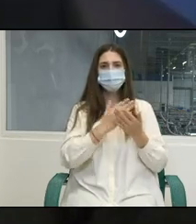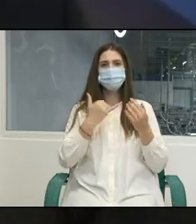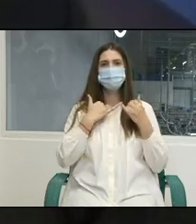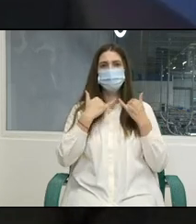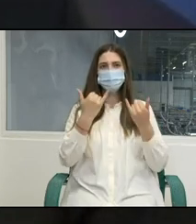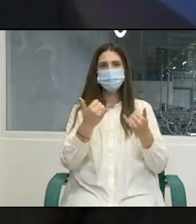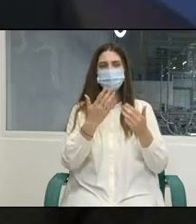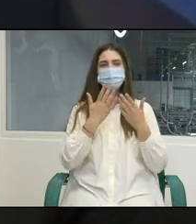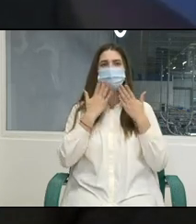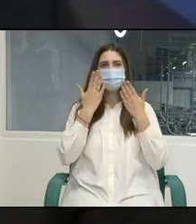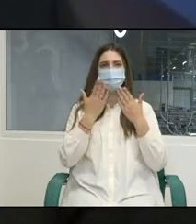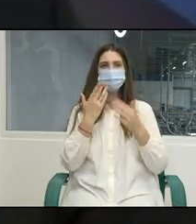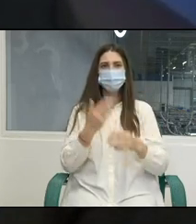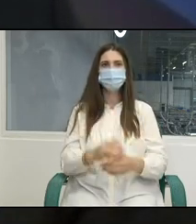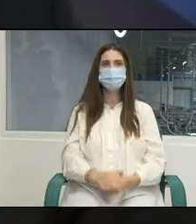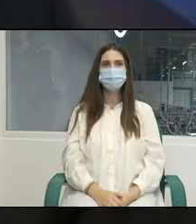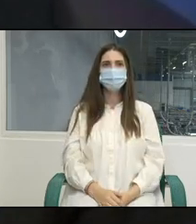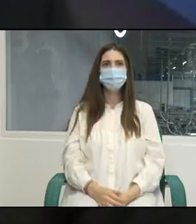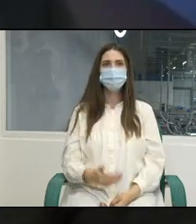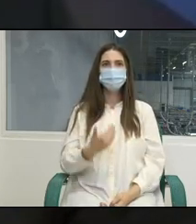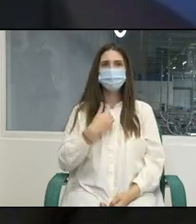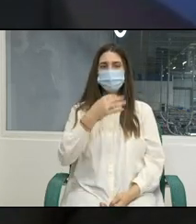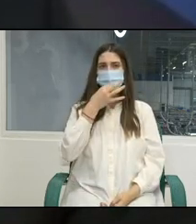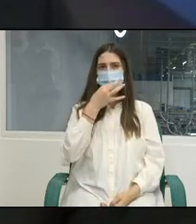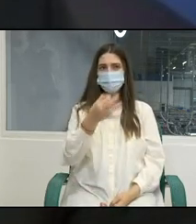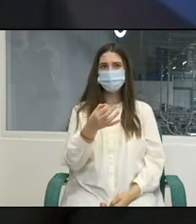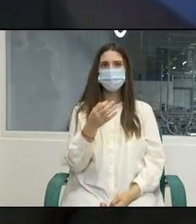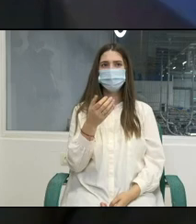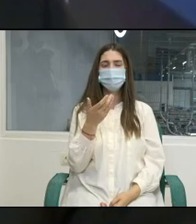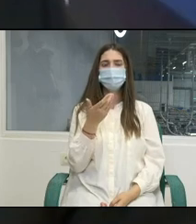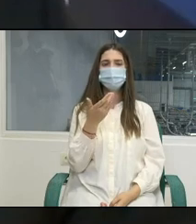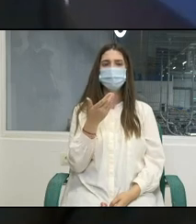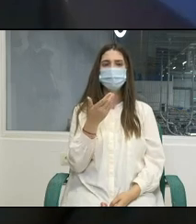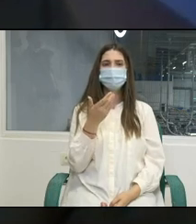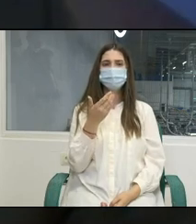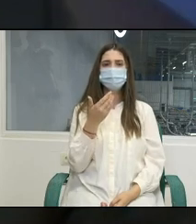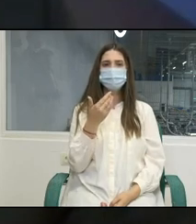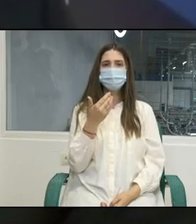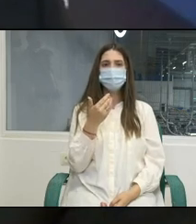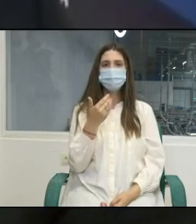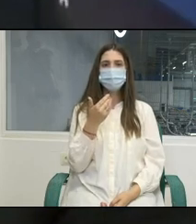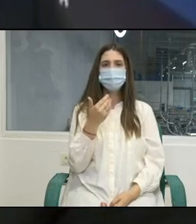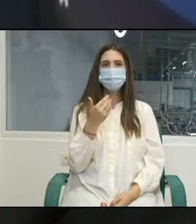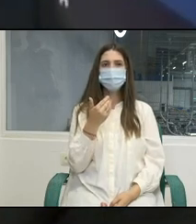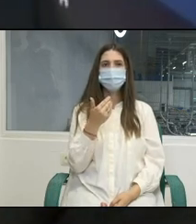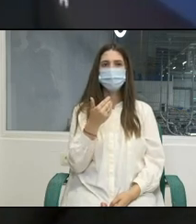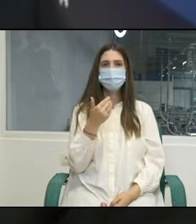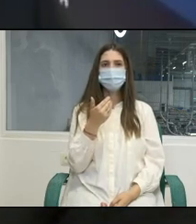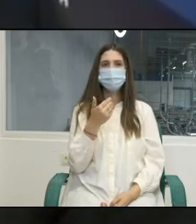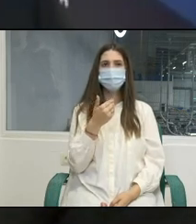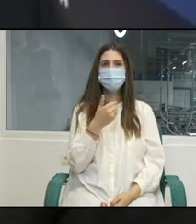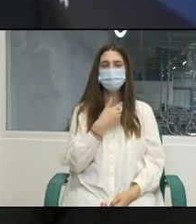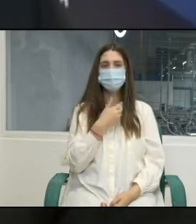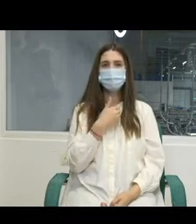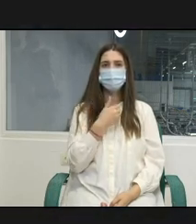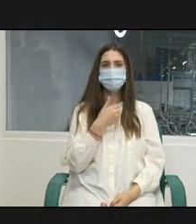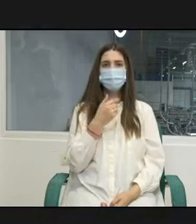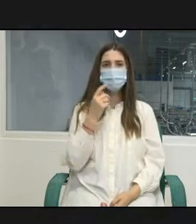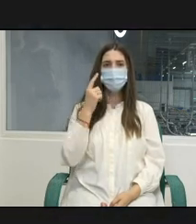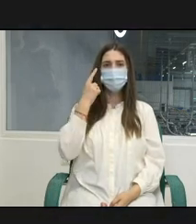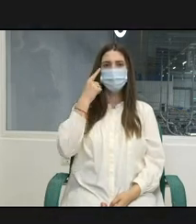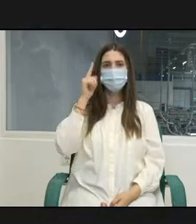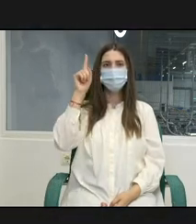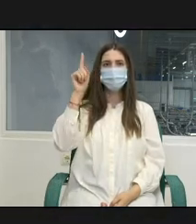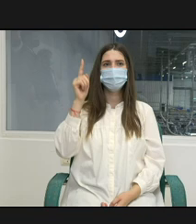prezentarea mea foarte subțintă. Ceea ce vroiam să spun este că să vă ofer așa un, o idee